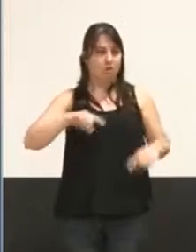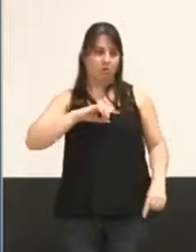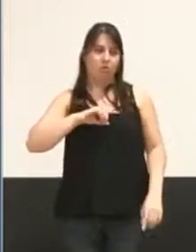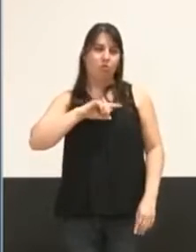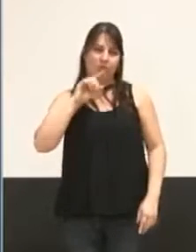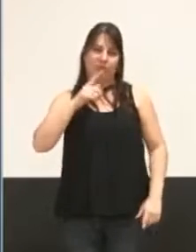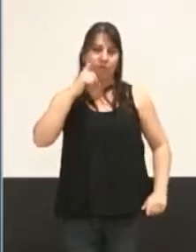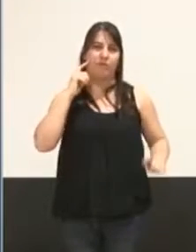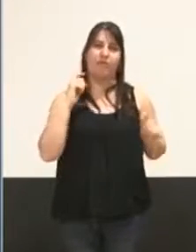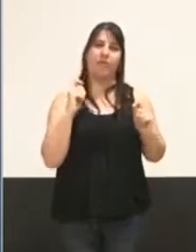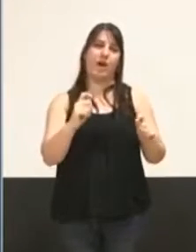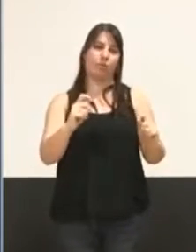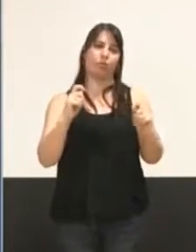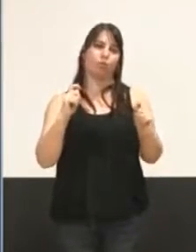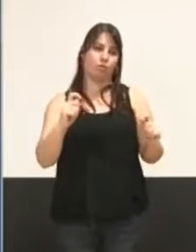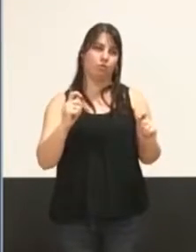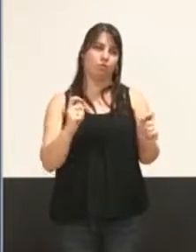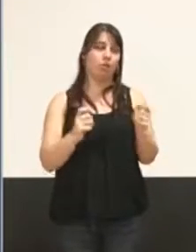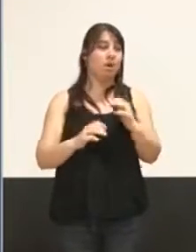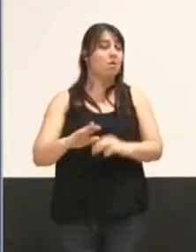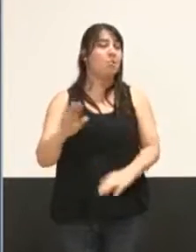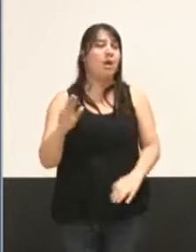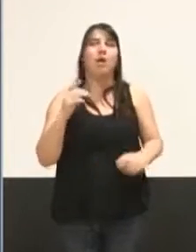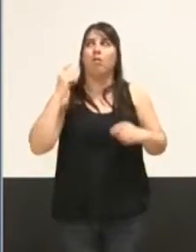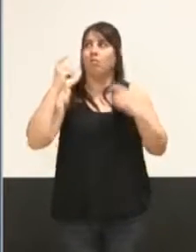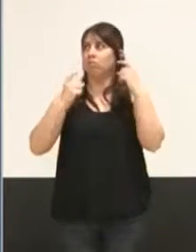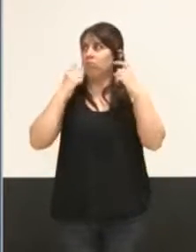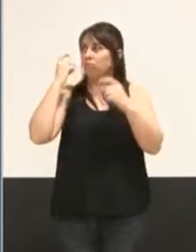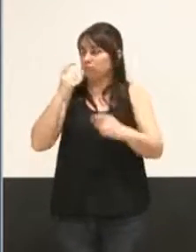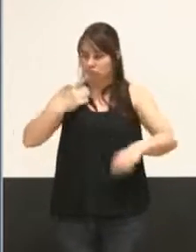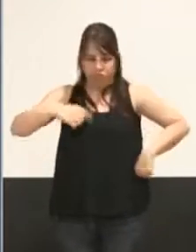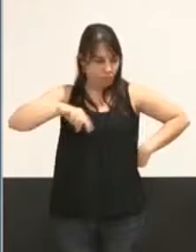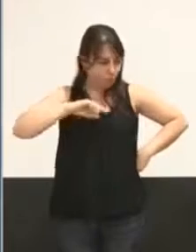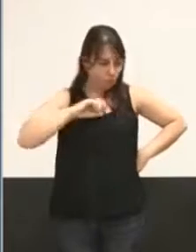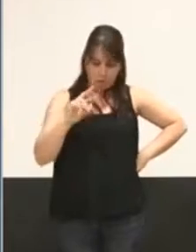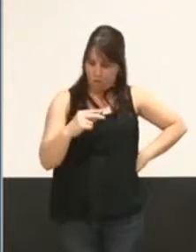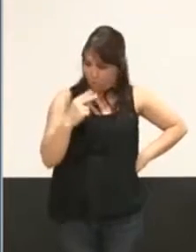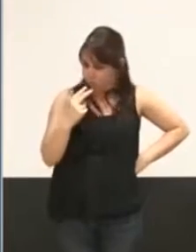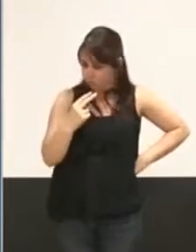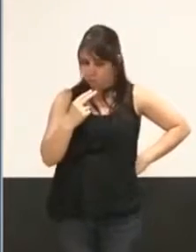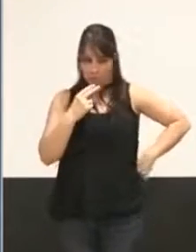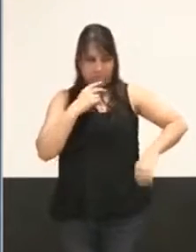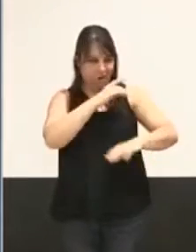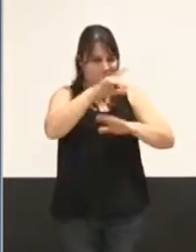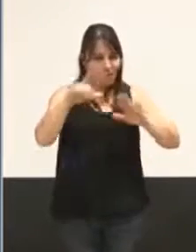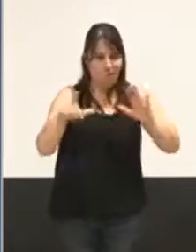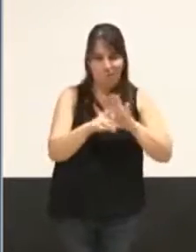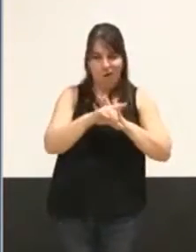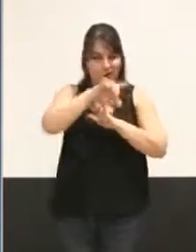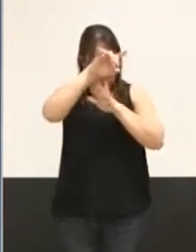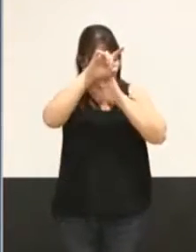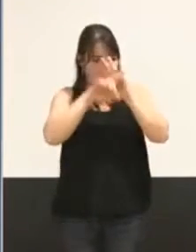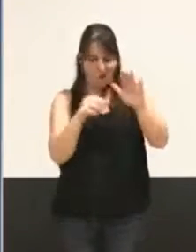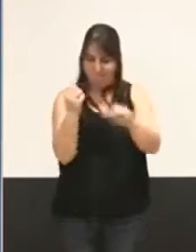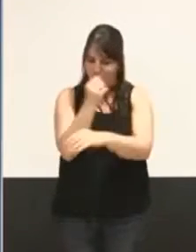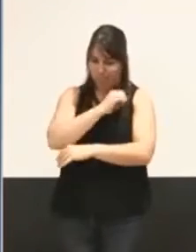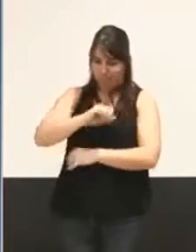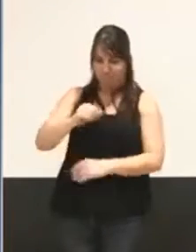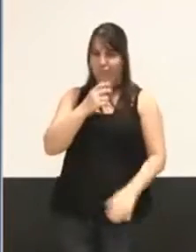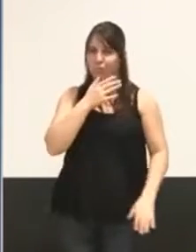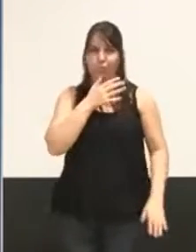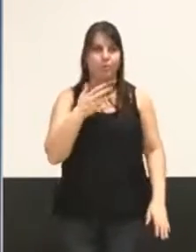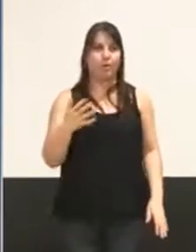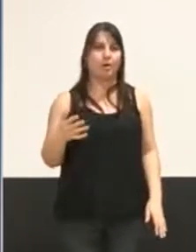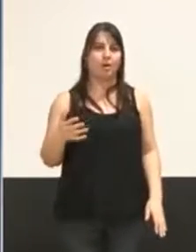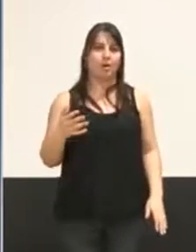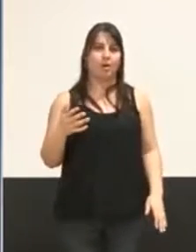veiller, mais je ne vois pas comment nous pourrions de toute façon tordre cette loi-là, cette règle-là, qui fait qu'en effet, nous